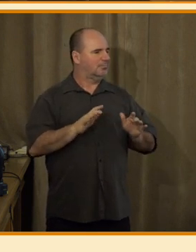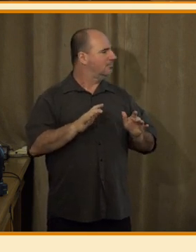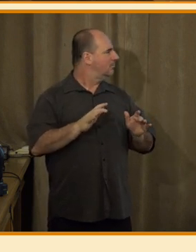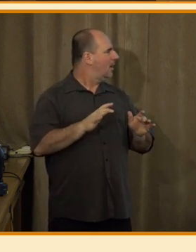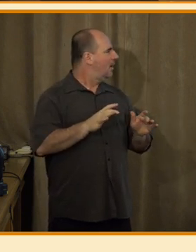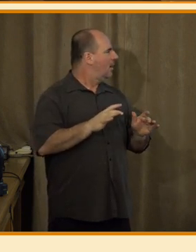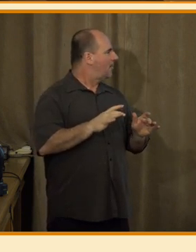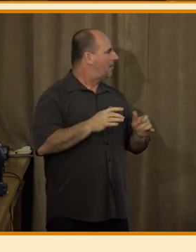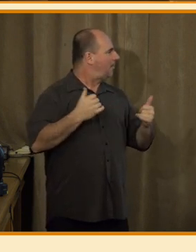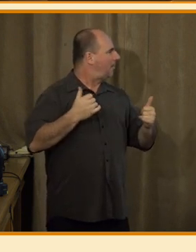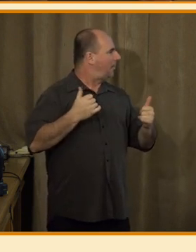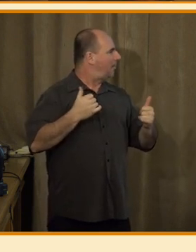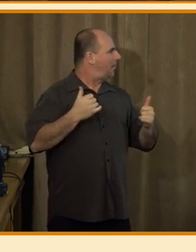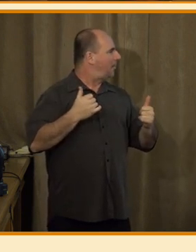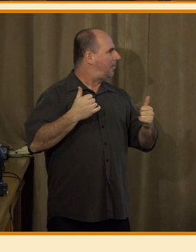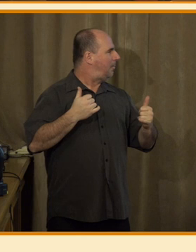zpráv a potom tedy i já.